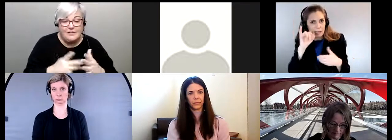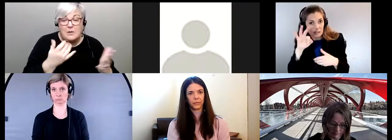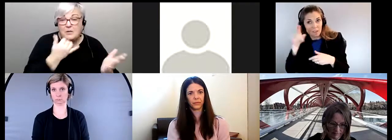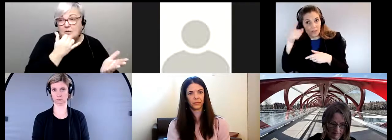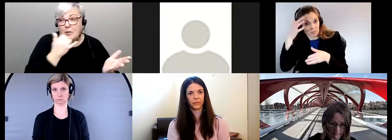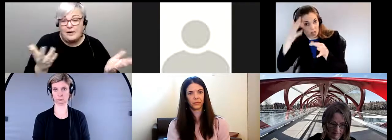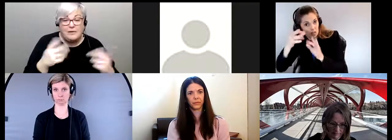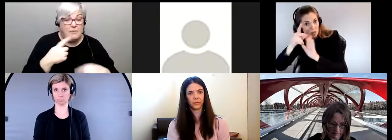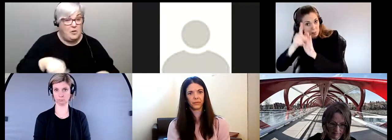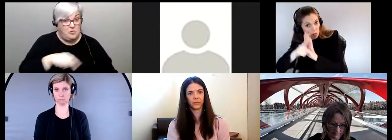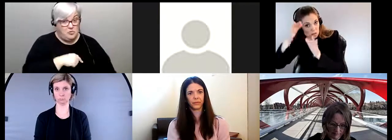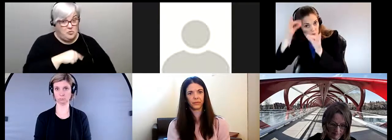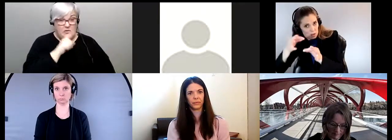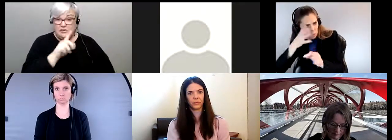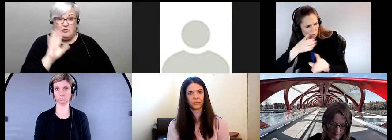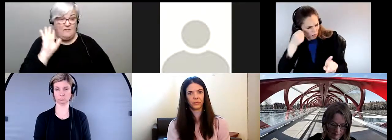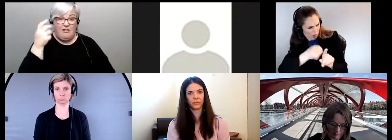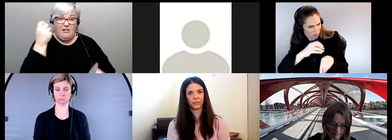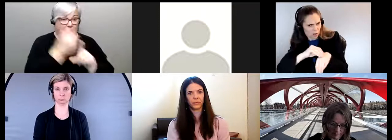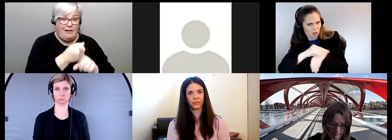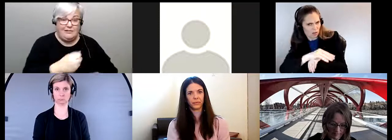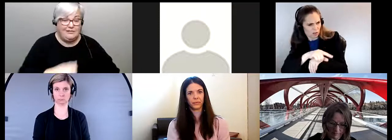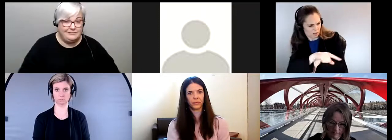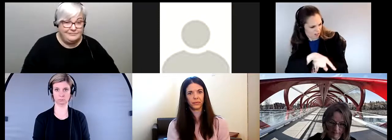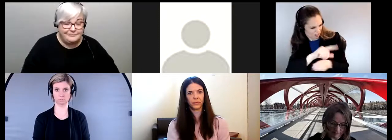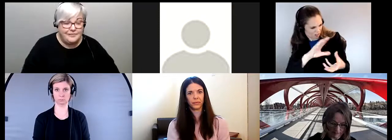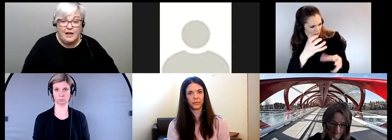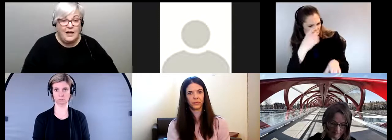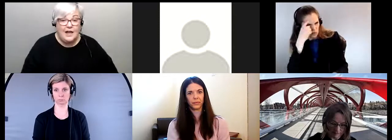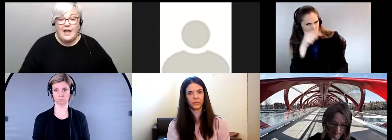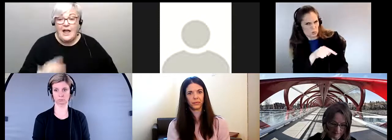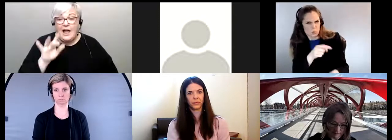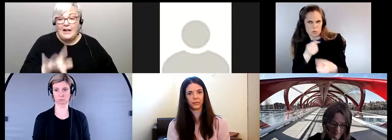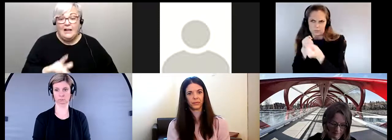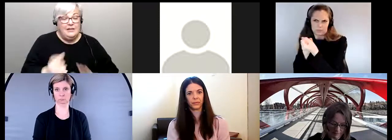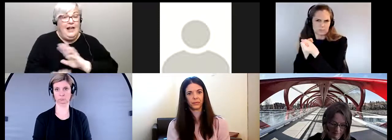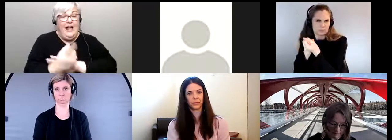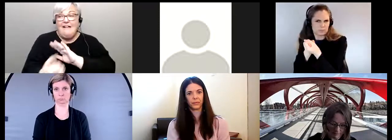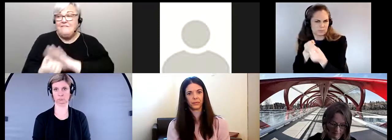nous serons les personnes les plus affectées par ces événements